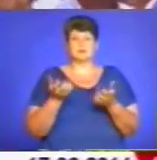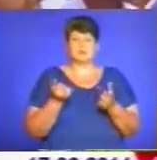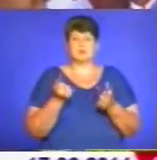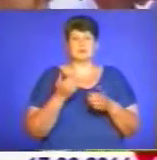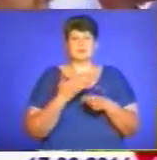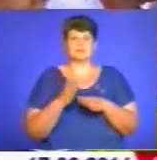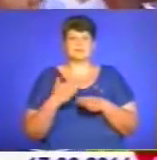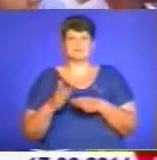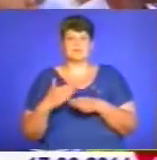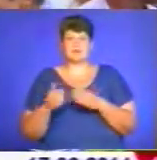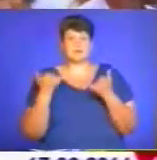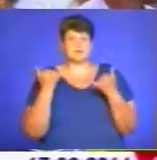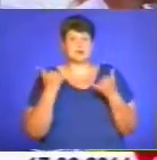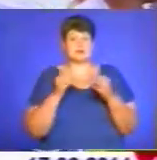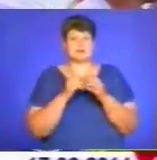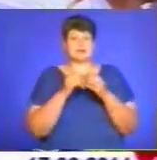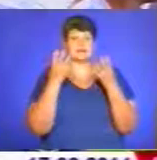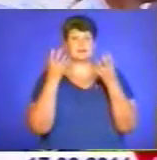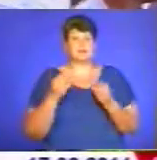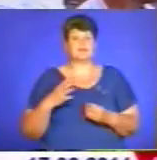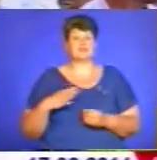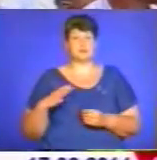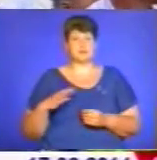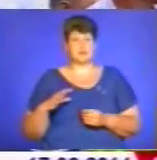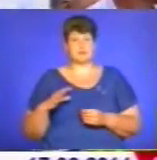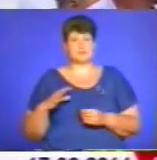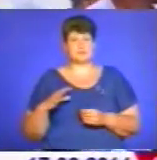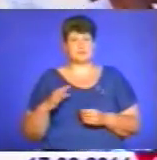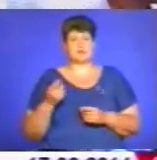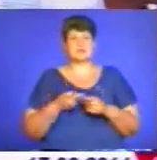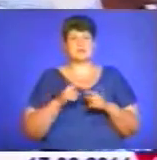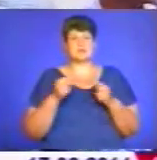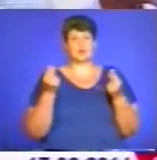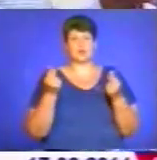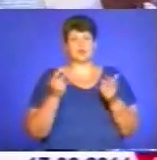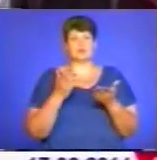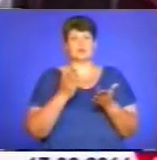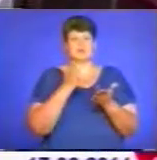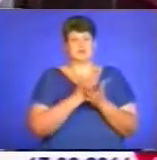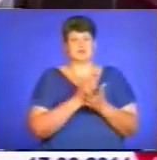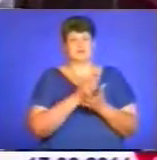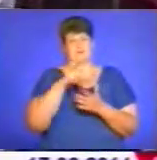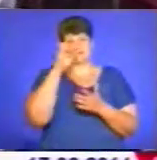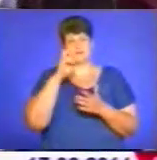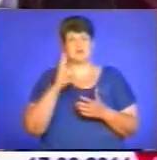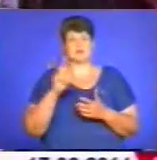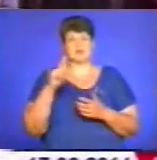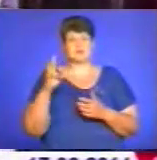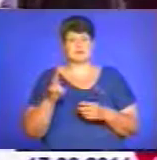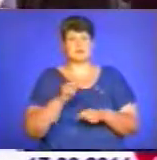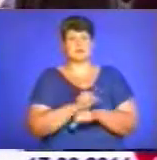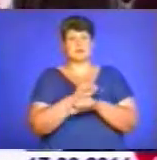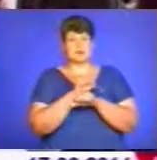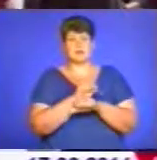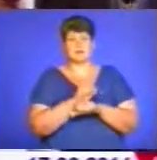А зараз в 10 днів чекаємо ці кошти, що залягли в казначайство. Стрейкарі в розпачі, кажуть,